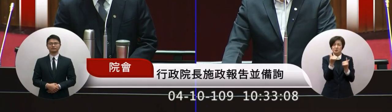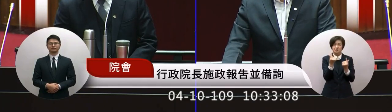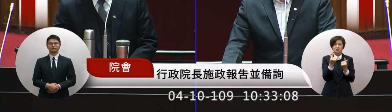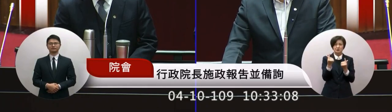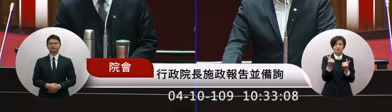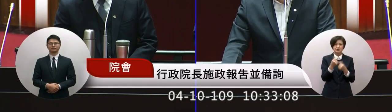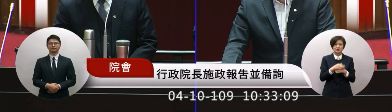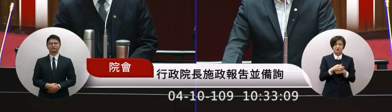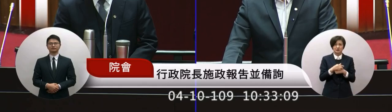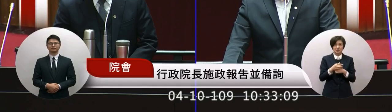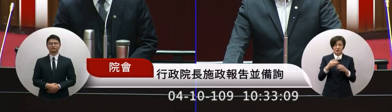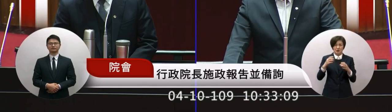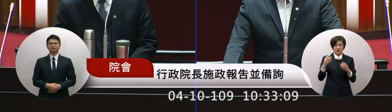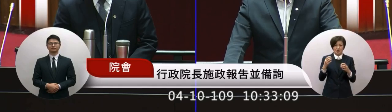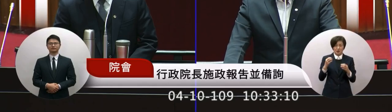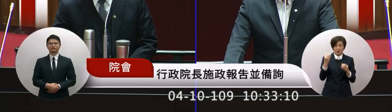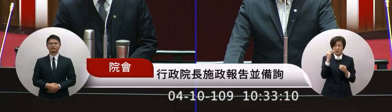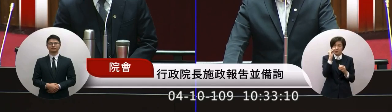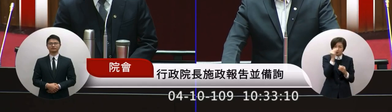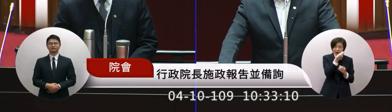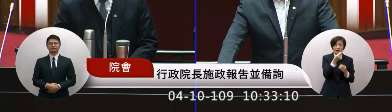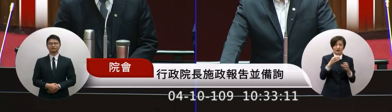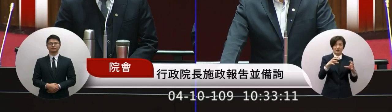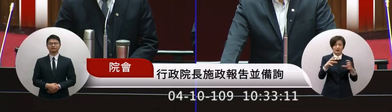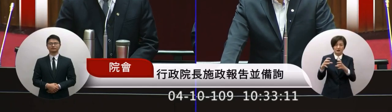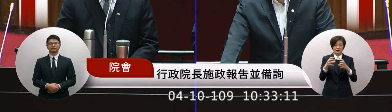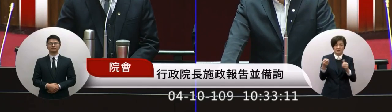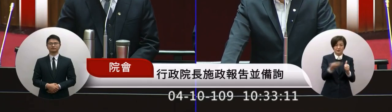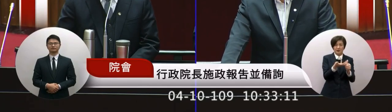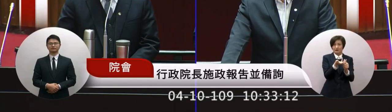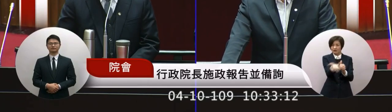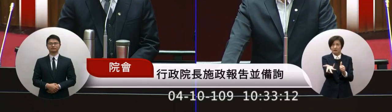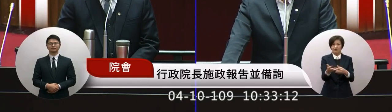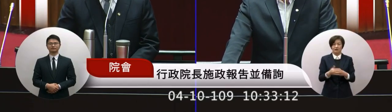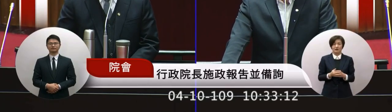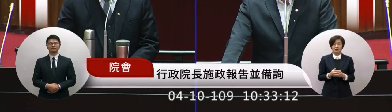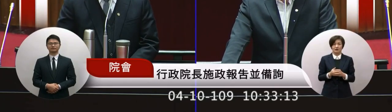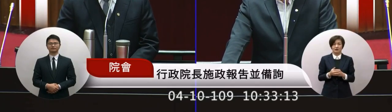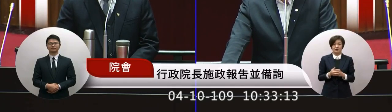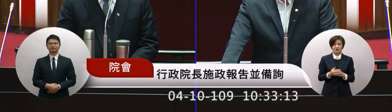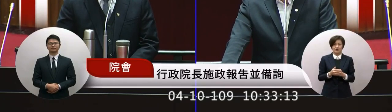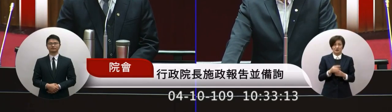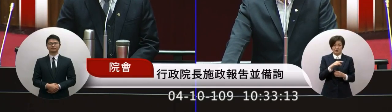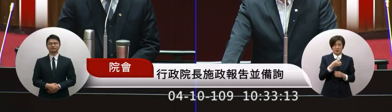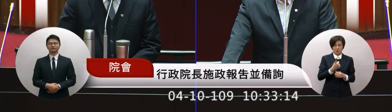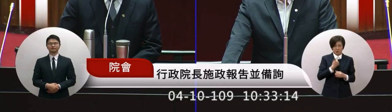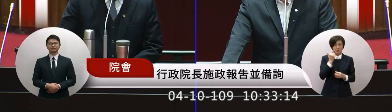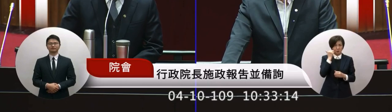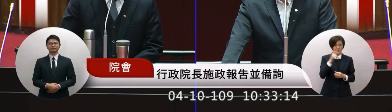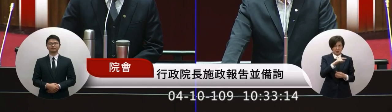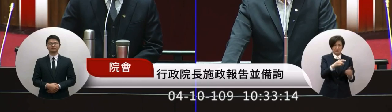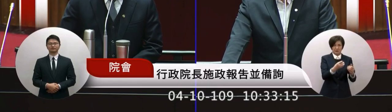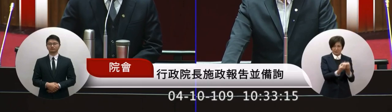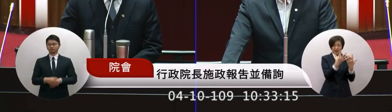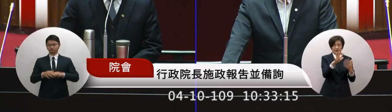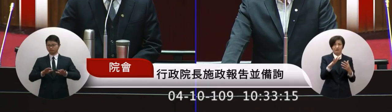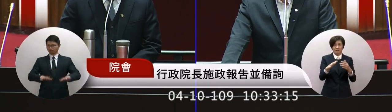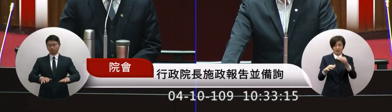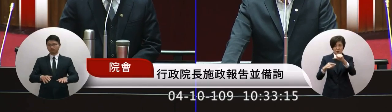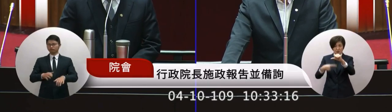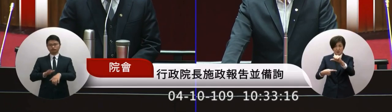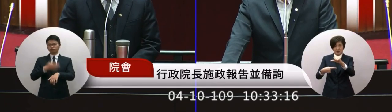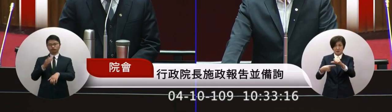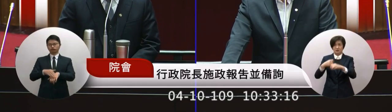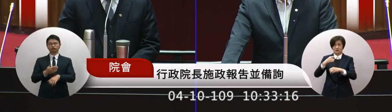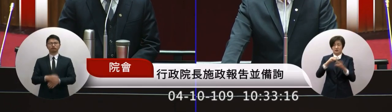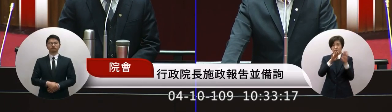群聚感染的發生那我們在五一是不是有可能這個連假會取消目前沒有目前